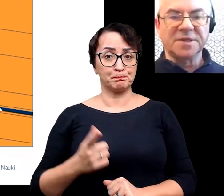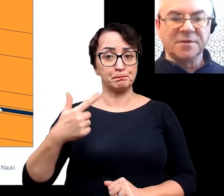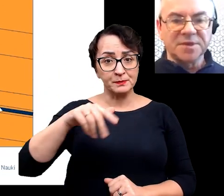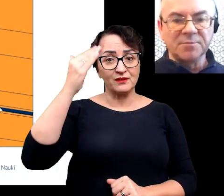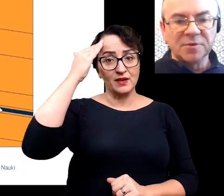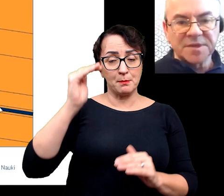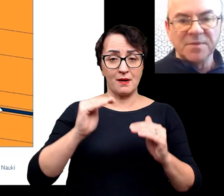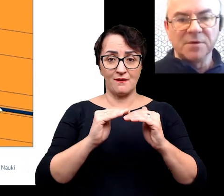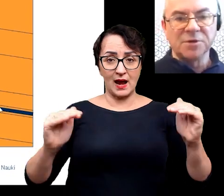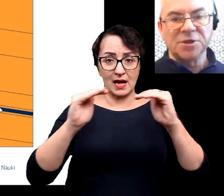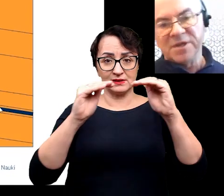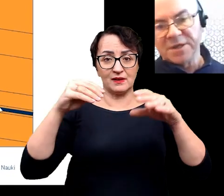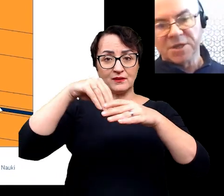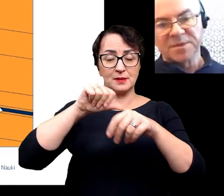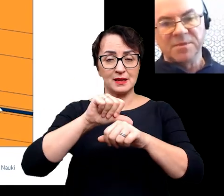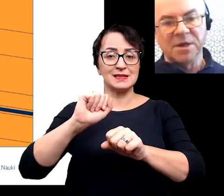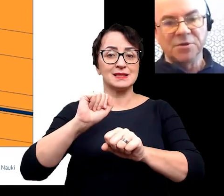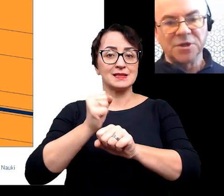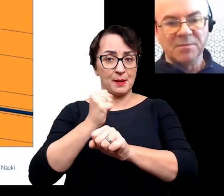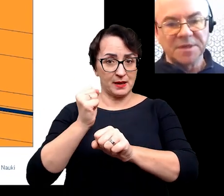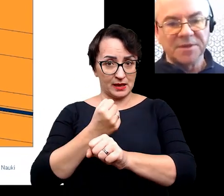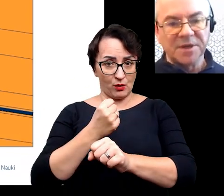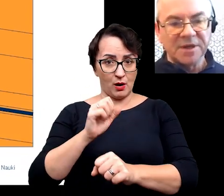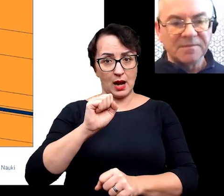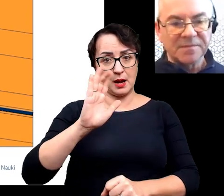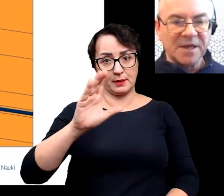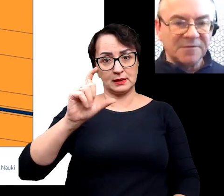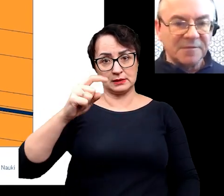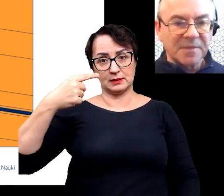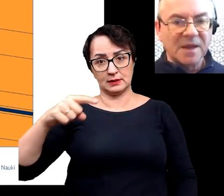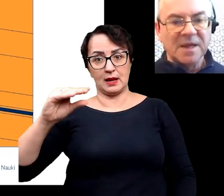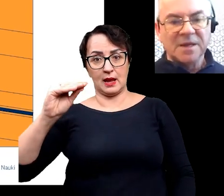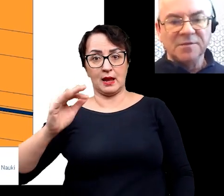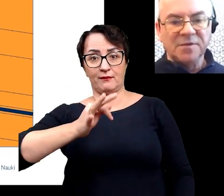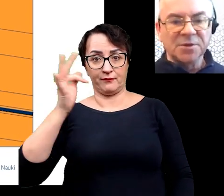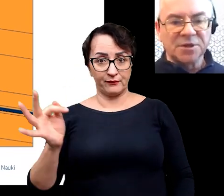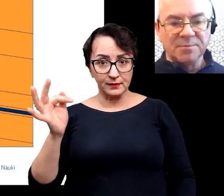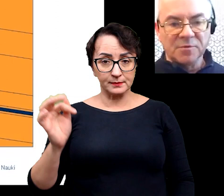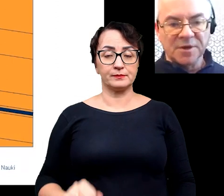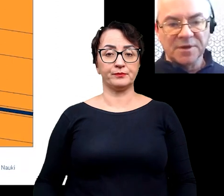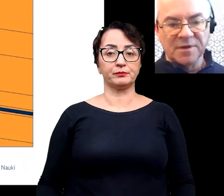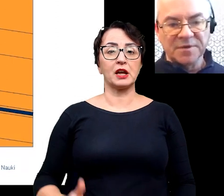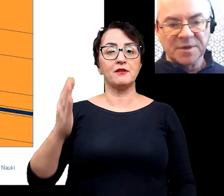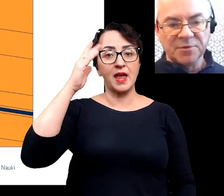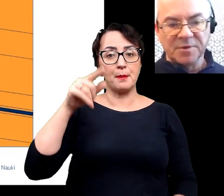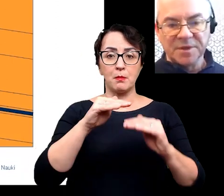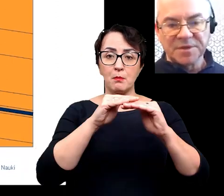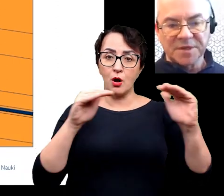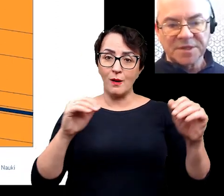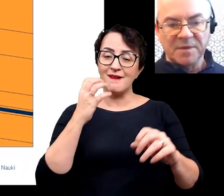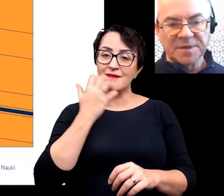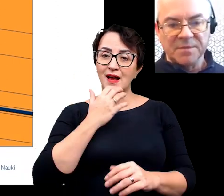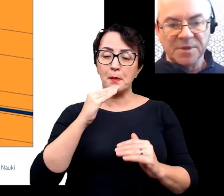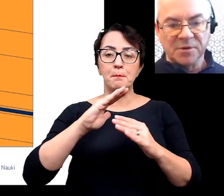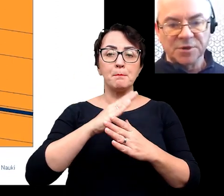w warstwach występują skamieniałości, jakieś tam skamieniałości A, C, D, E, F. No i wiemy, że ten pokład węgla występuje